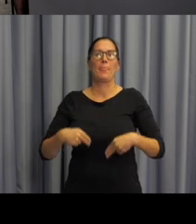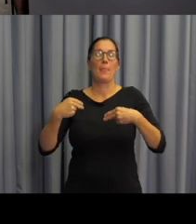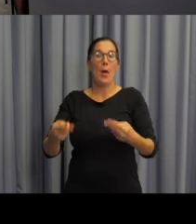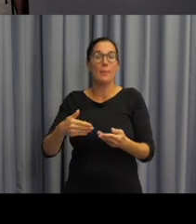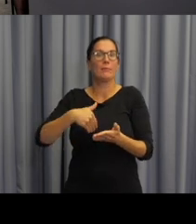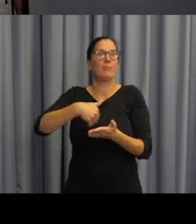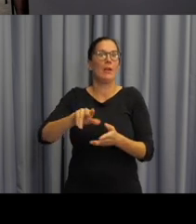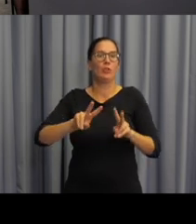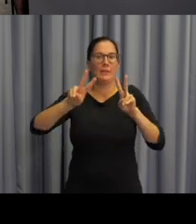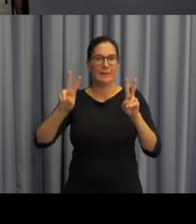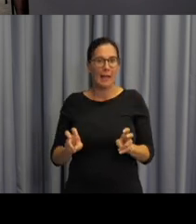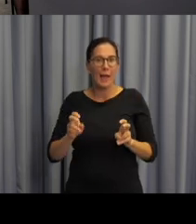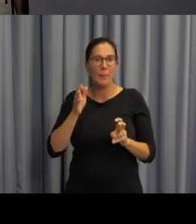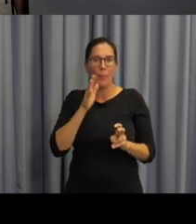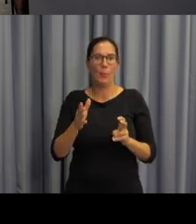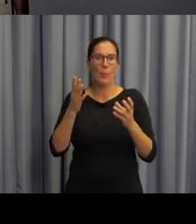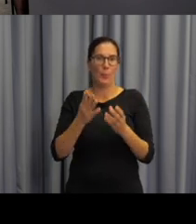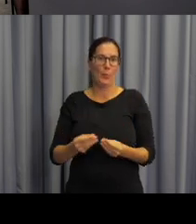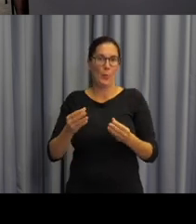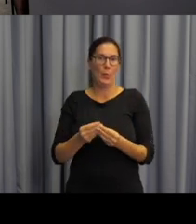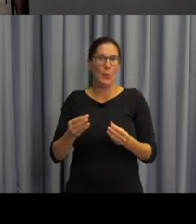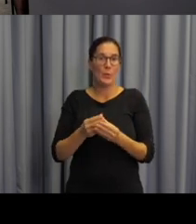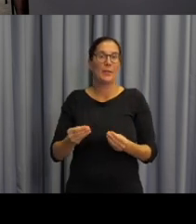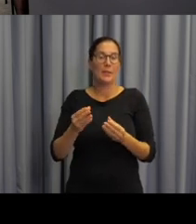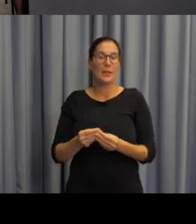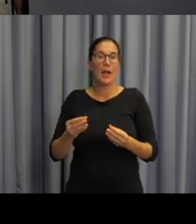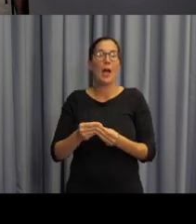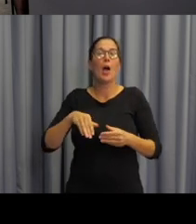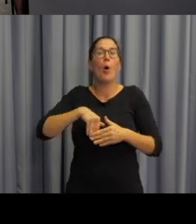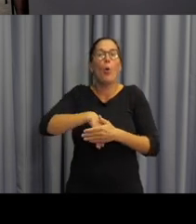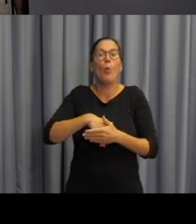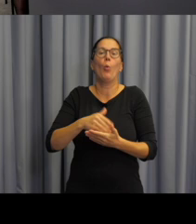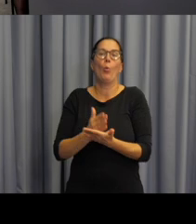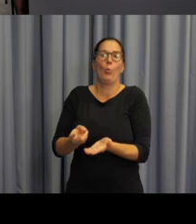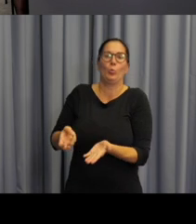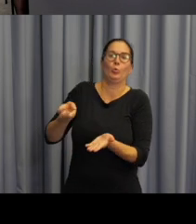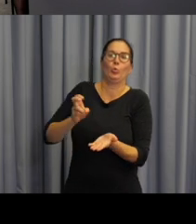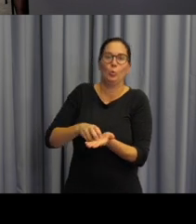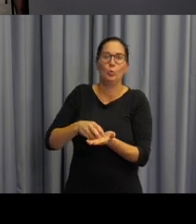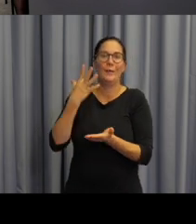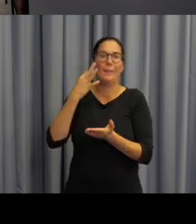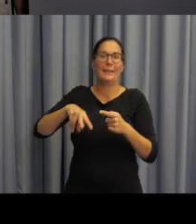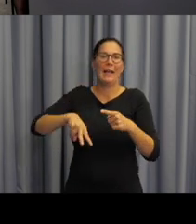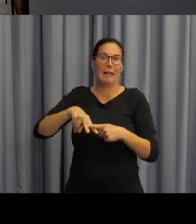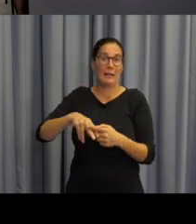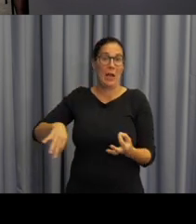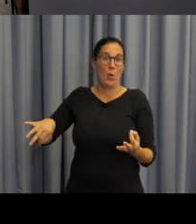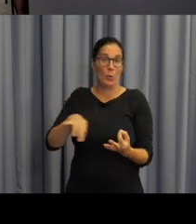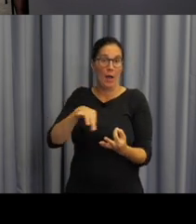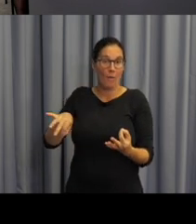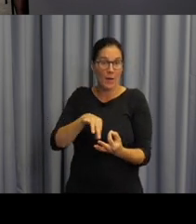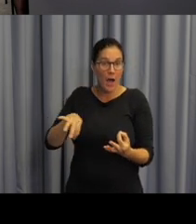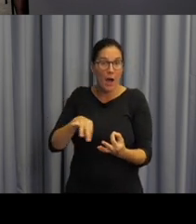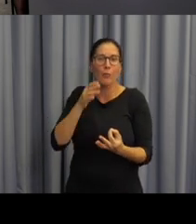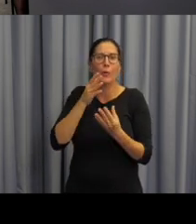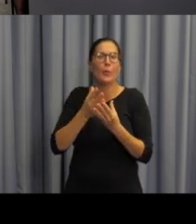postoupíme k dalšímu bodu našeho webináře a tím webinářem je vystoupení paní Andreji Hudákové a bude se